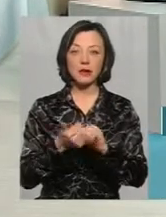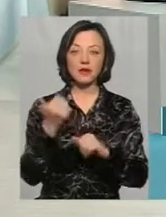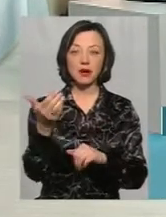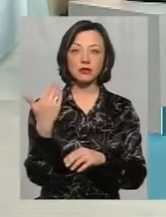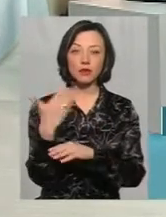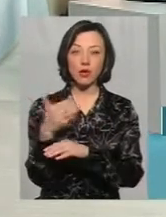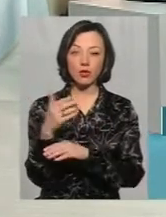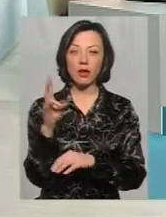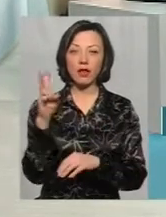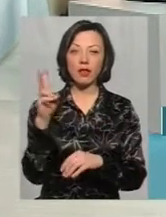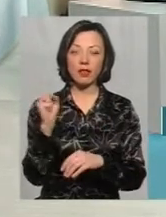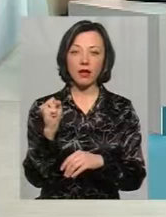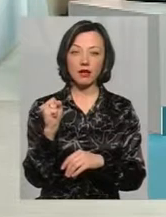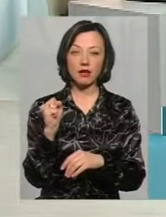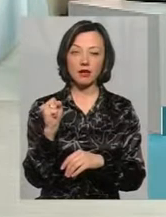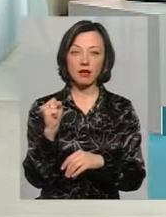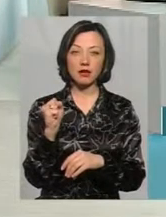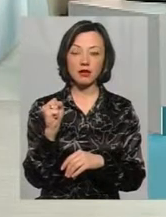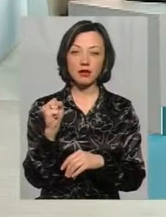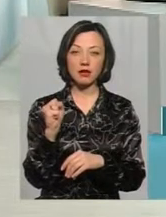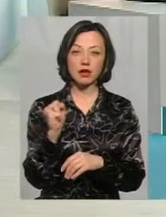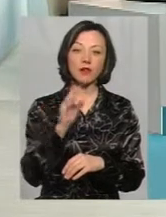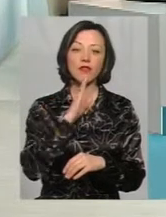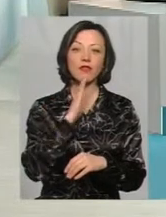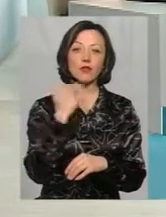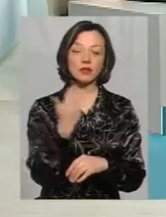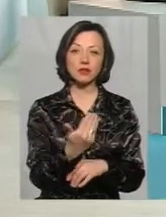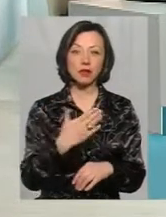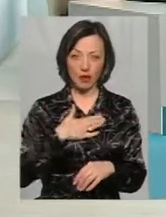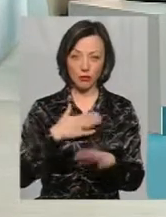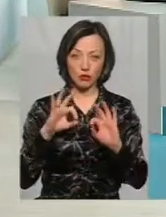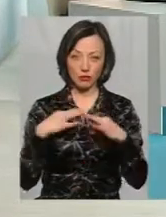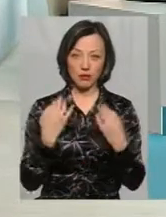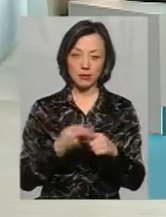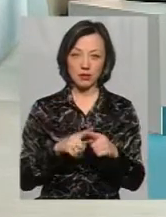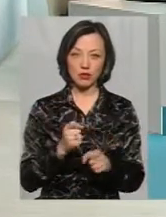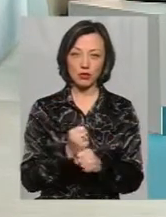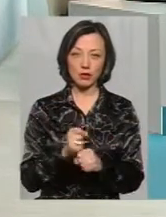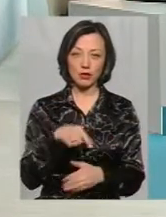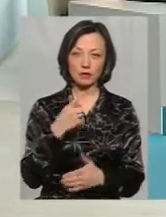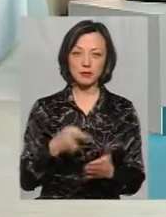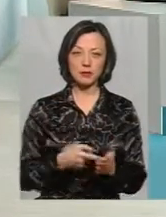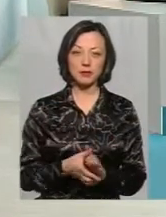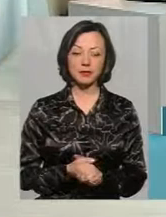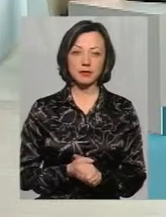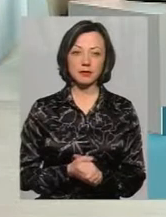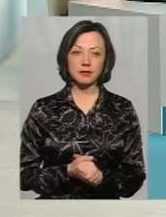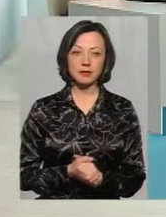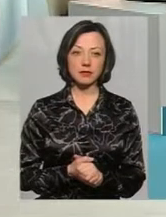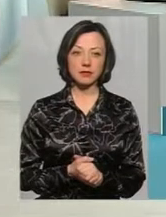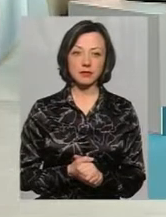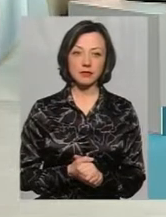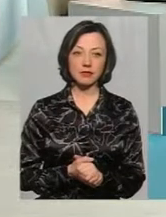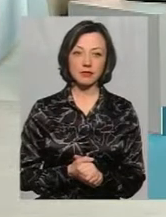прапори на феміністичні. Нам ви дозволили це зробити? На які прапори, перепрошую? На